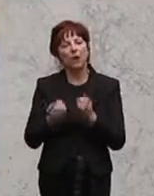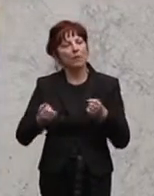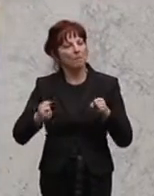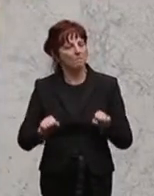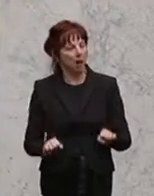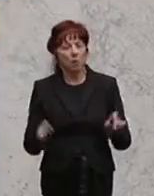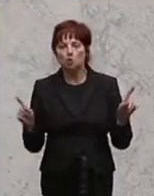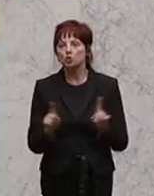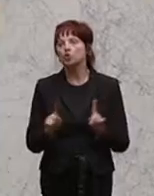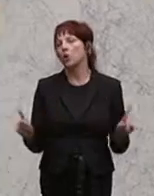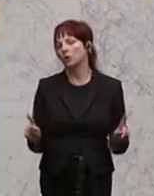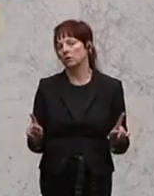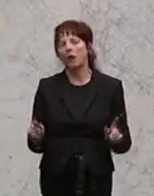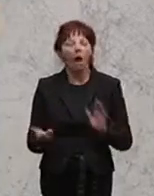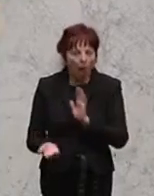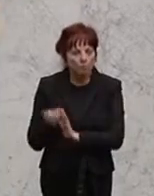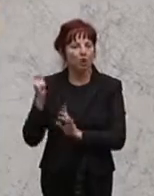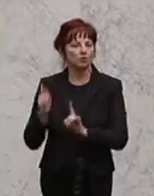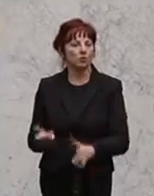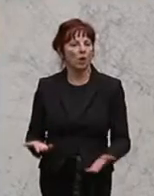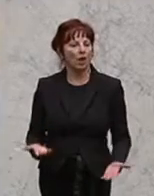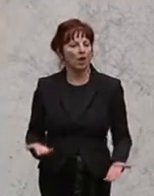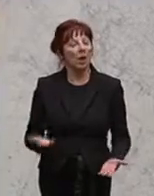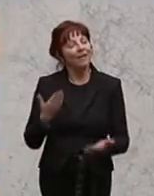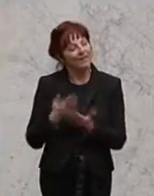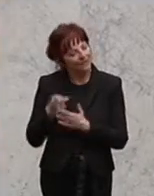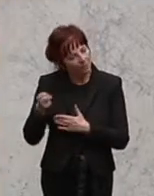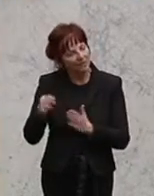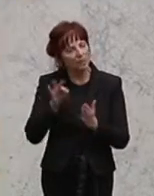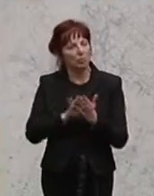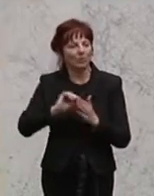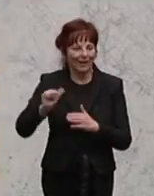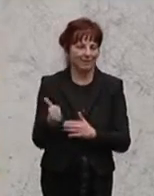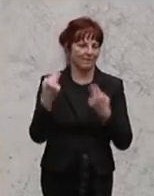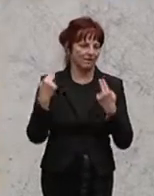abschaffen. Und da beginnen wir bei diesem Punkt hier. Danke.